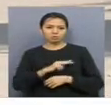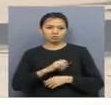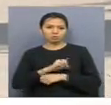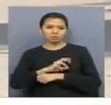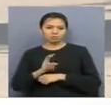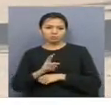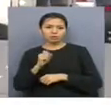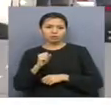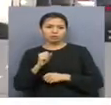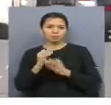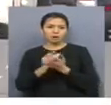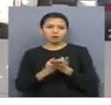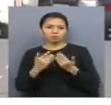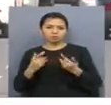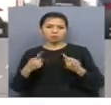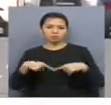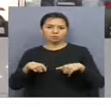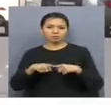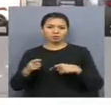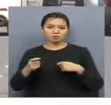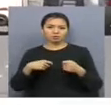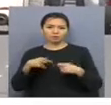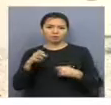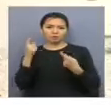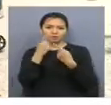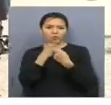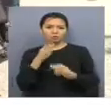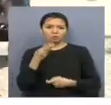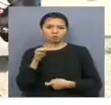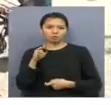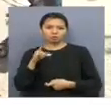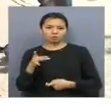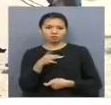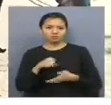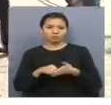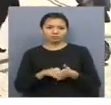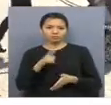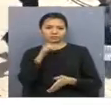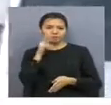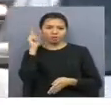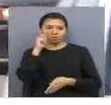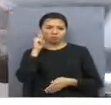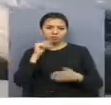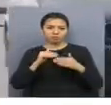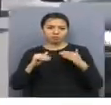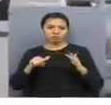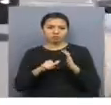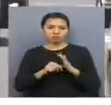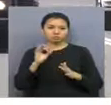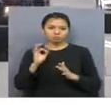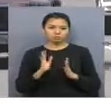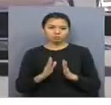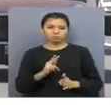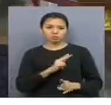және әлеметтік бағдарламаларды үйлестіру басқармасының мәліметінше, шортанды ауданда қысқа мерзімді ұқып шыққандардың 6 пайызығана